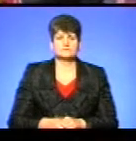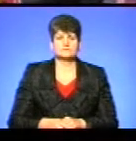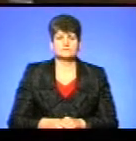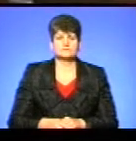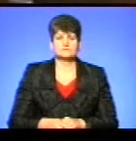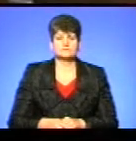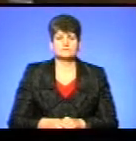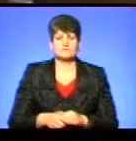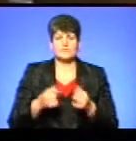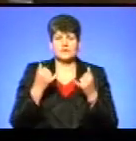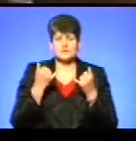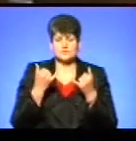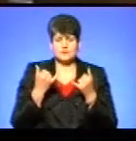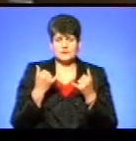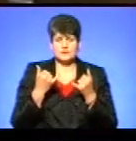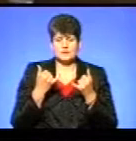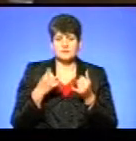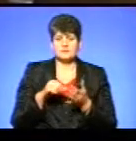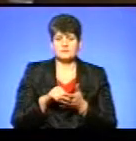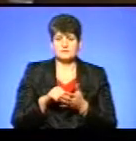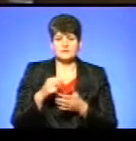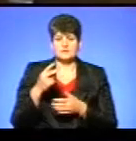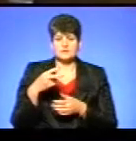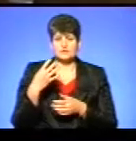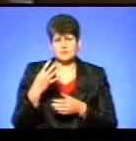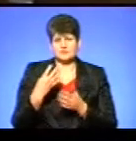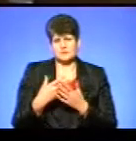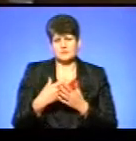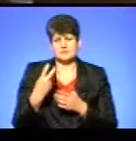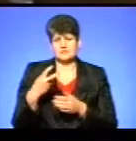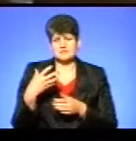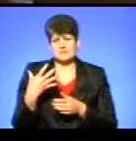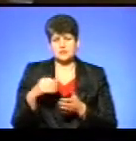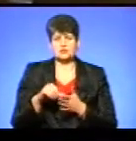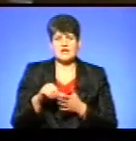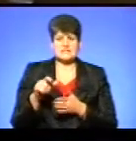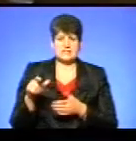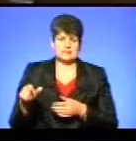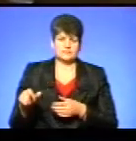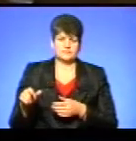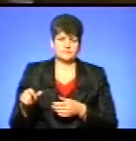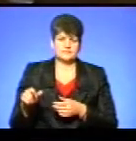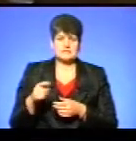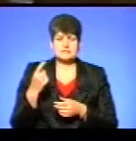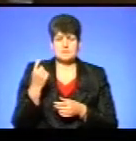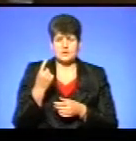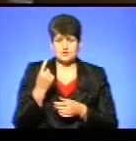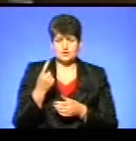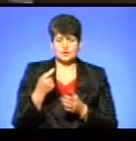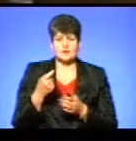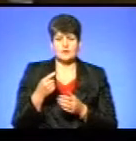Сьогодні виступило 24, приблизно 25 учасників з першої